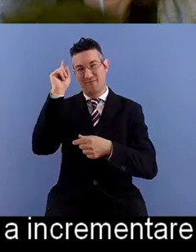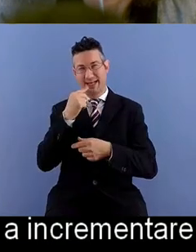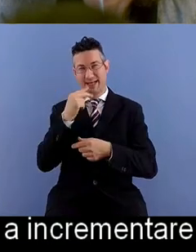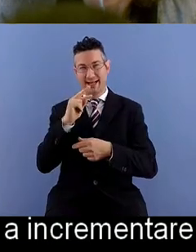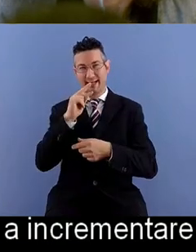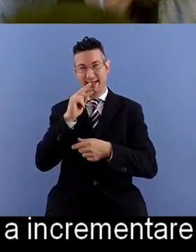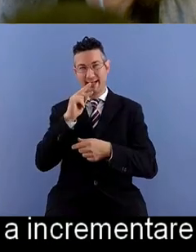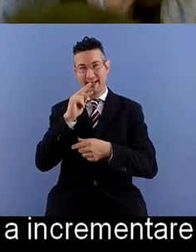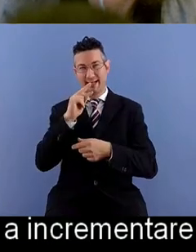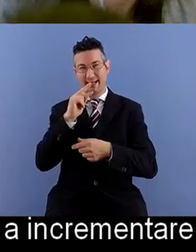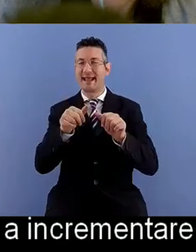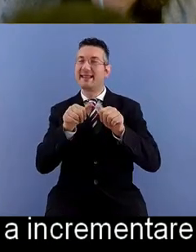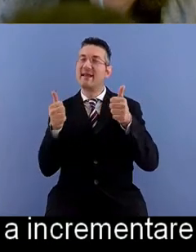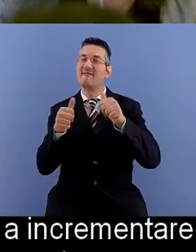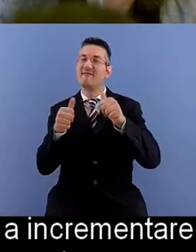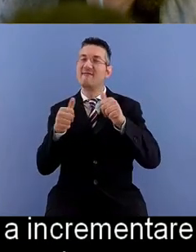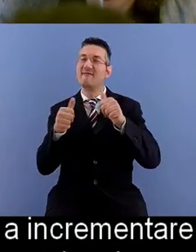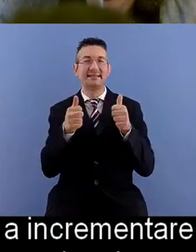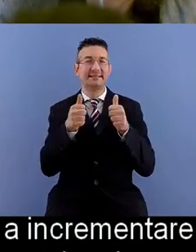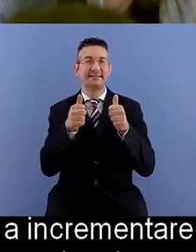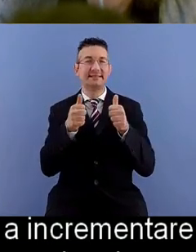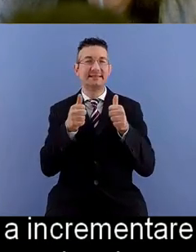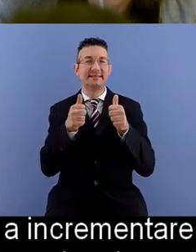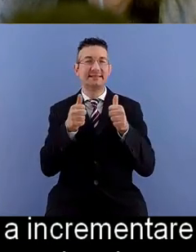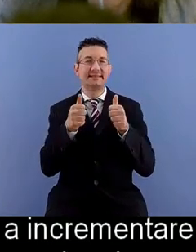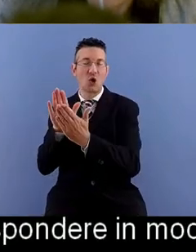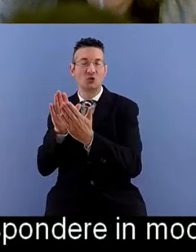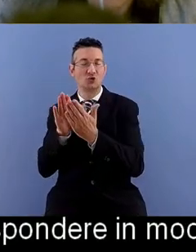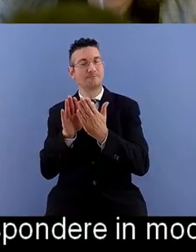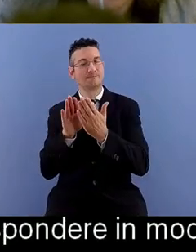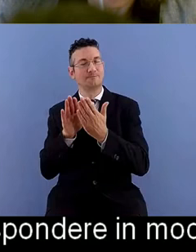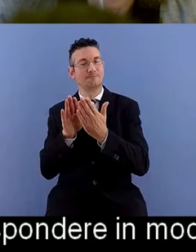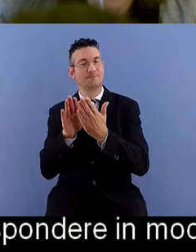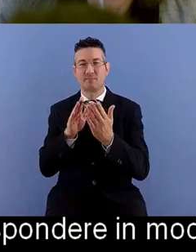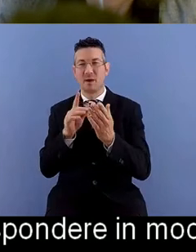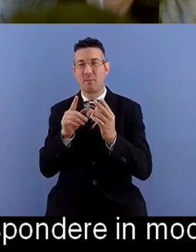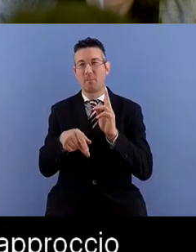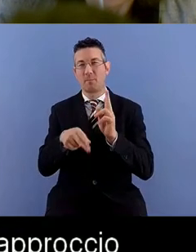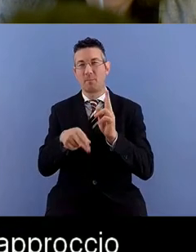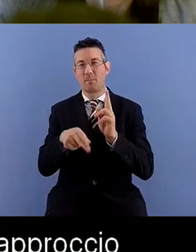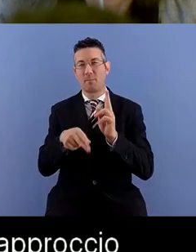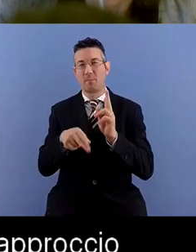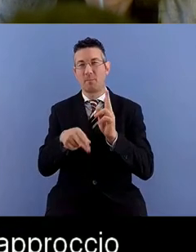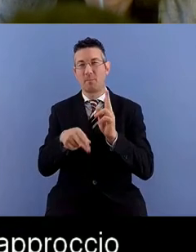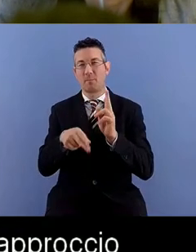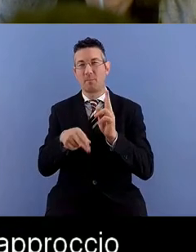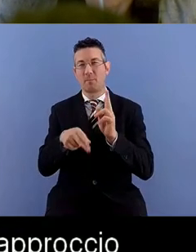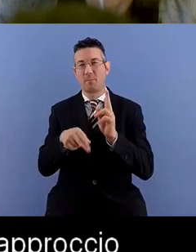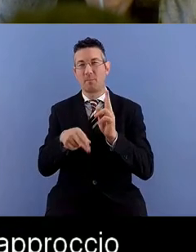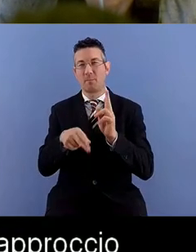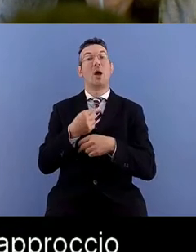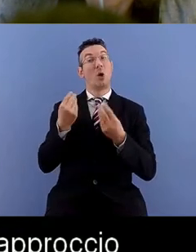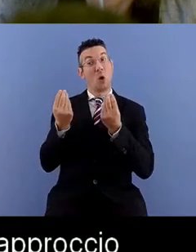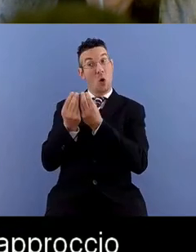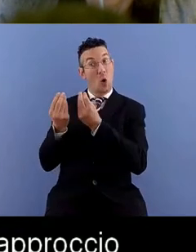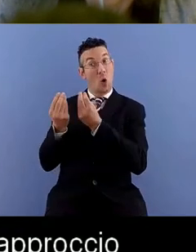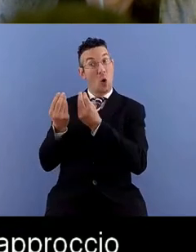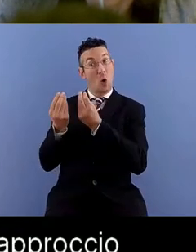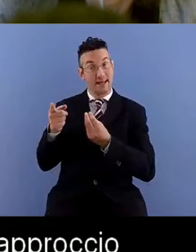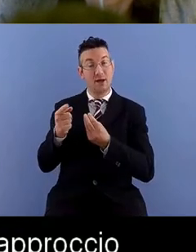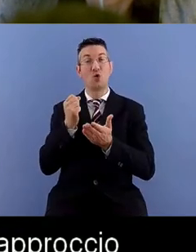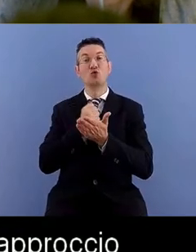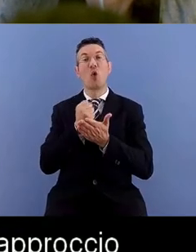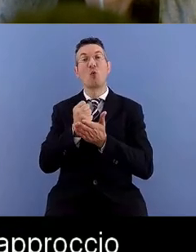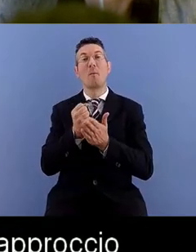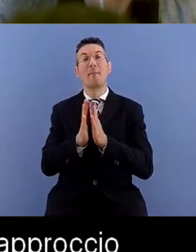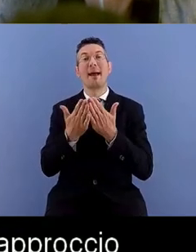così preciso. perso nei colleghi in un documentato studio del 2015 dice che c'è